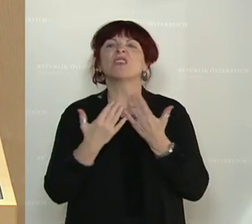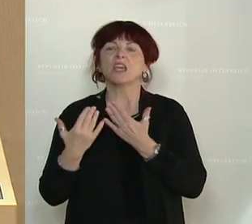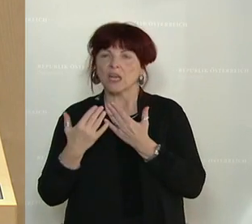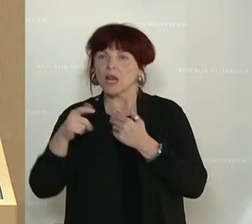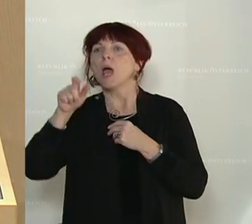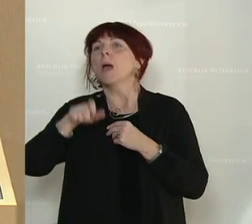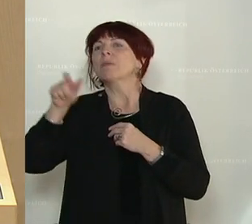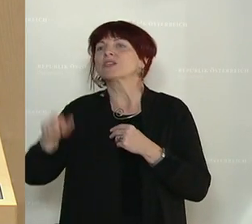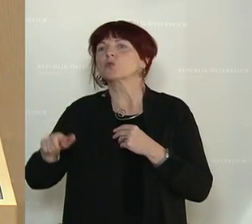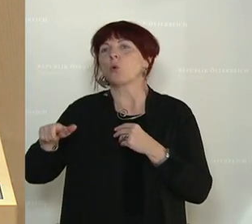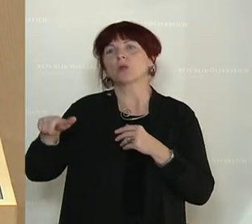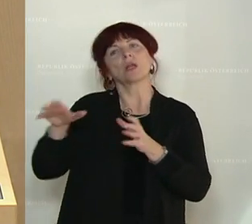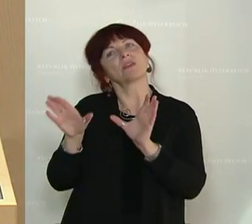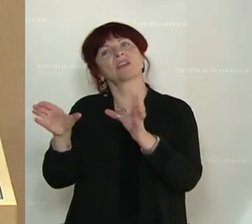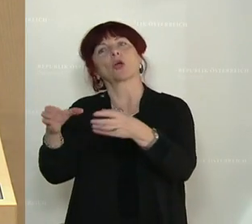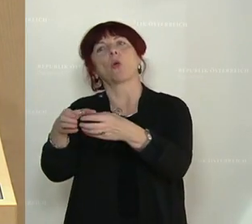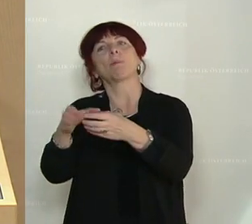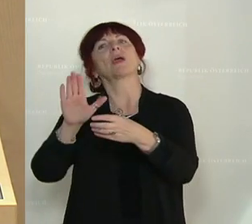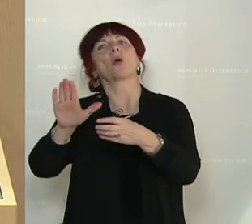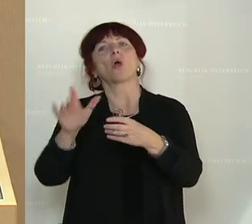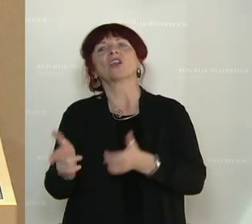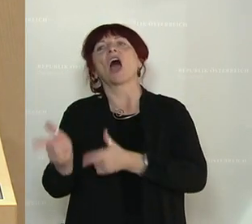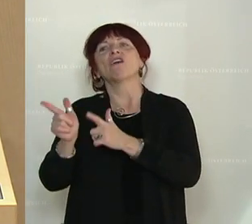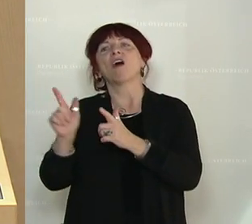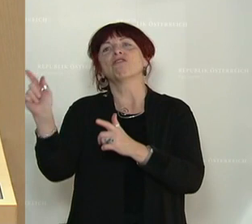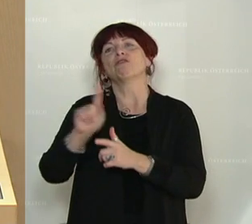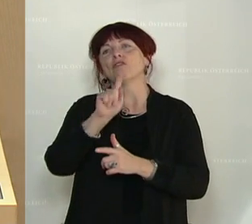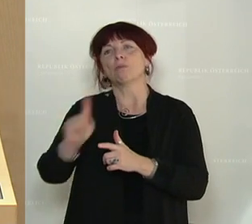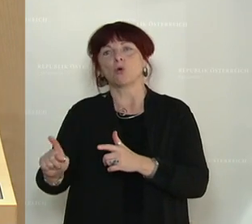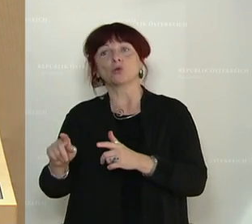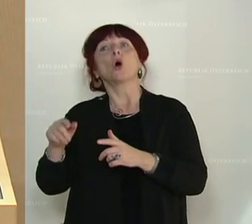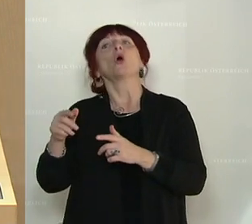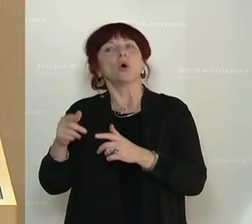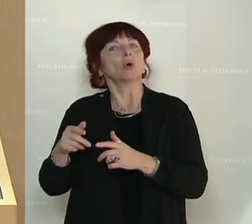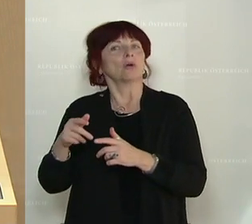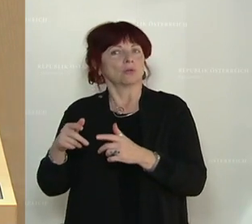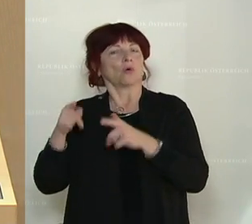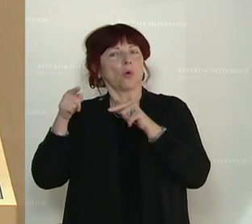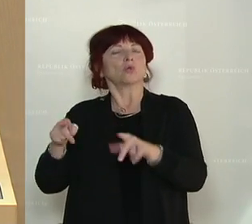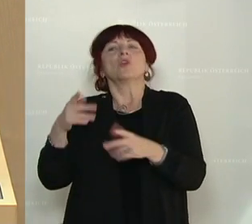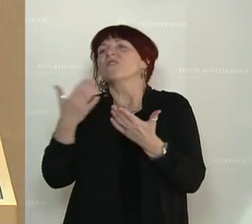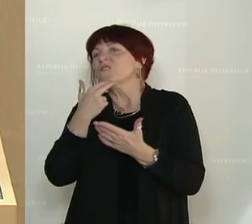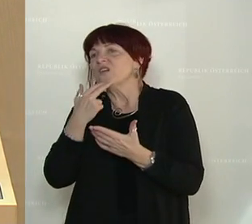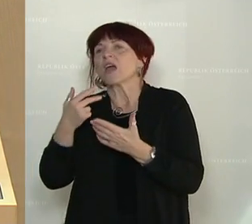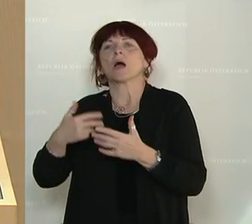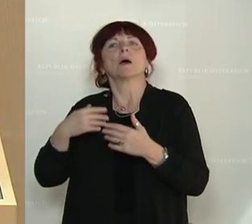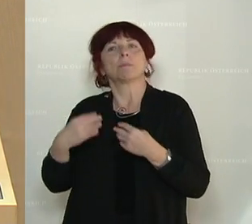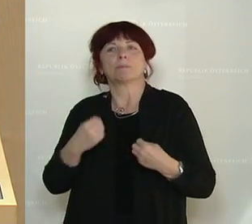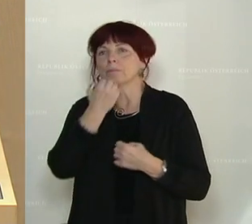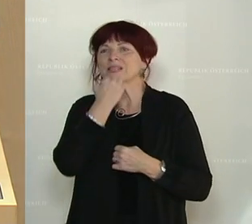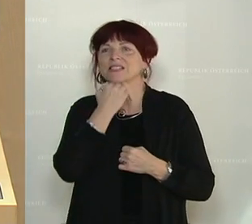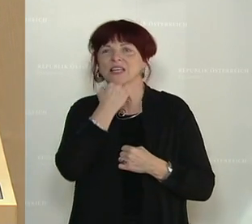Waffenverbot besteht und wie viele im Besitz einer Waffenbesitzkarte sind. Sie verweisen in der Antwort darauf, dass es entsprechende